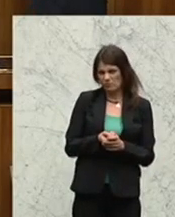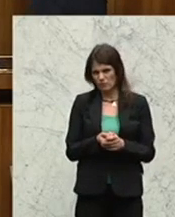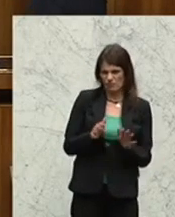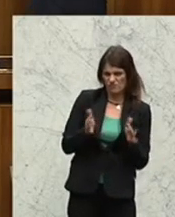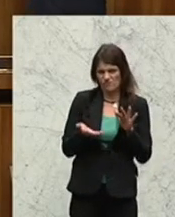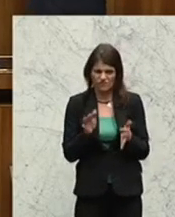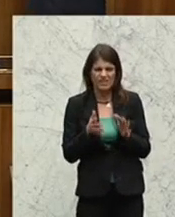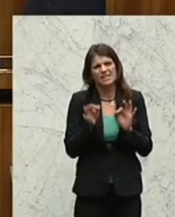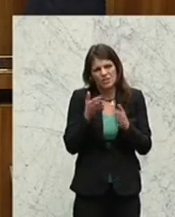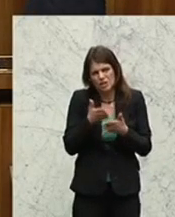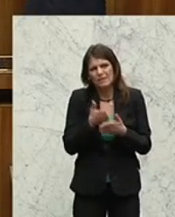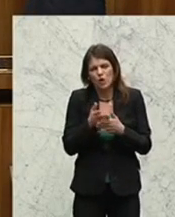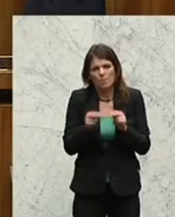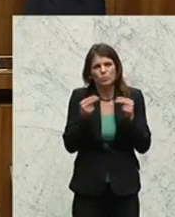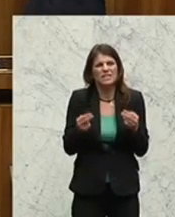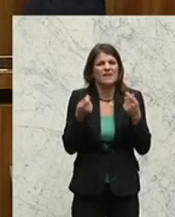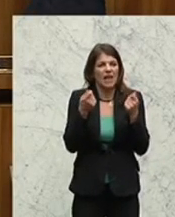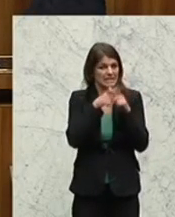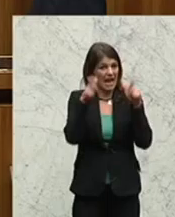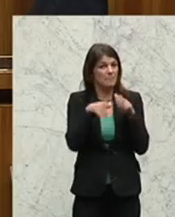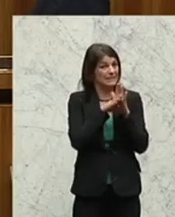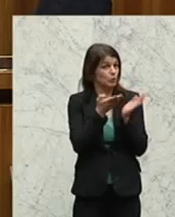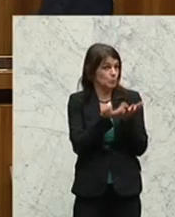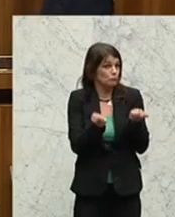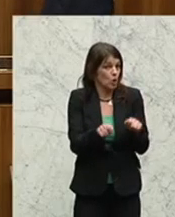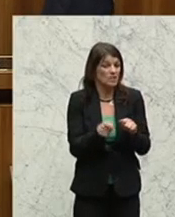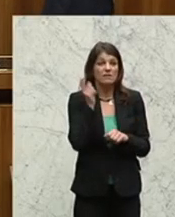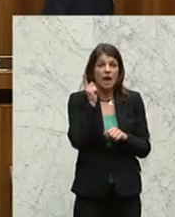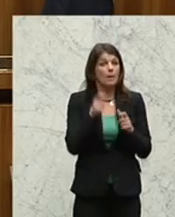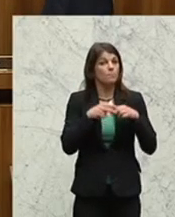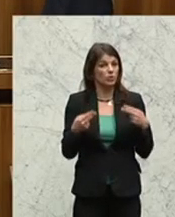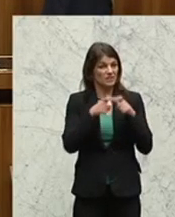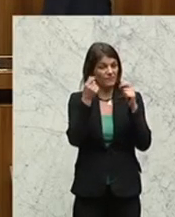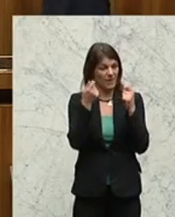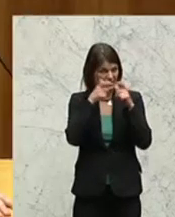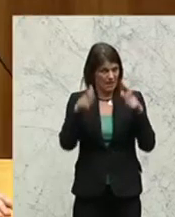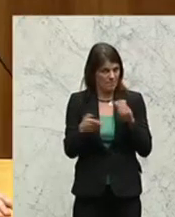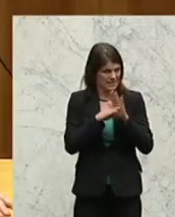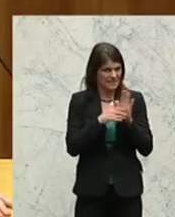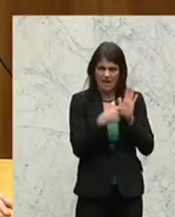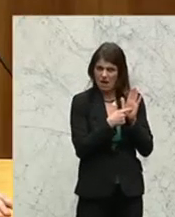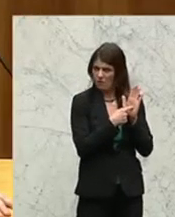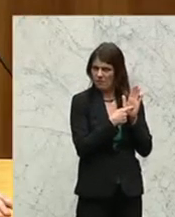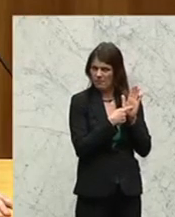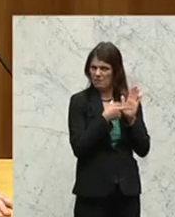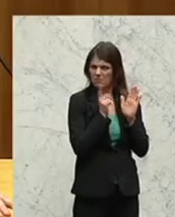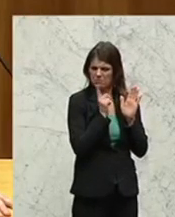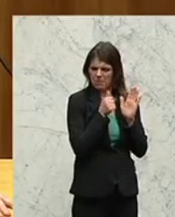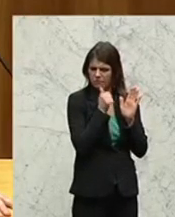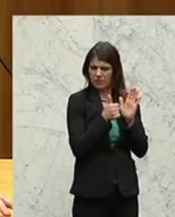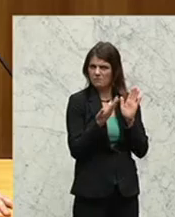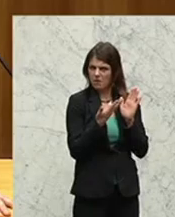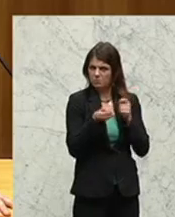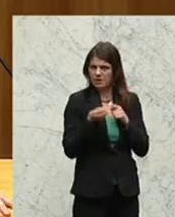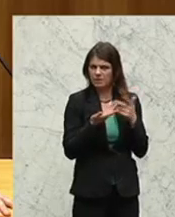unrichtig. Das ist im Bundesfinanzrahmengesetz beschlossen. Aber das Bundesfinanzrahmengesetz dürfte eigentlich nicht dazu führen,